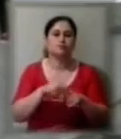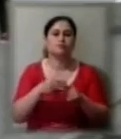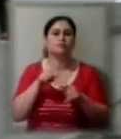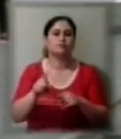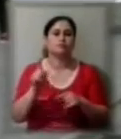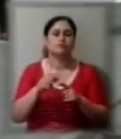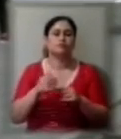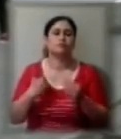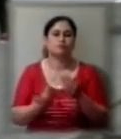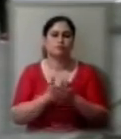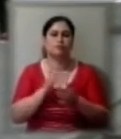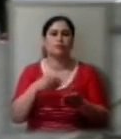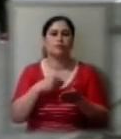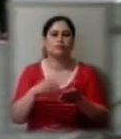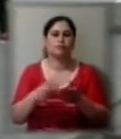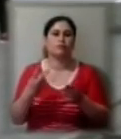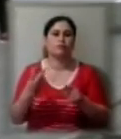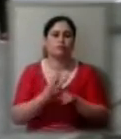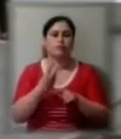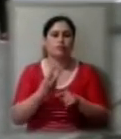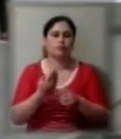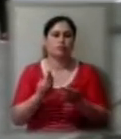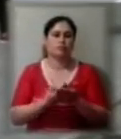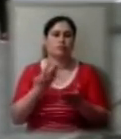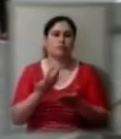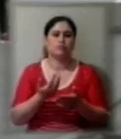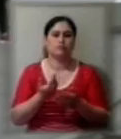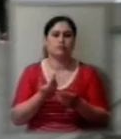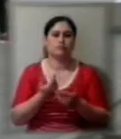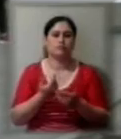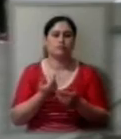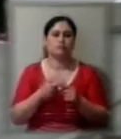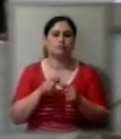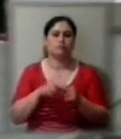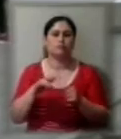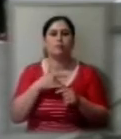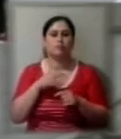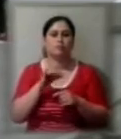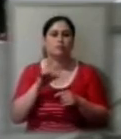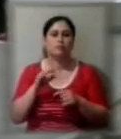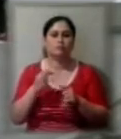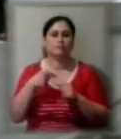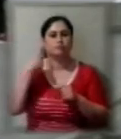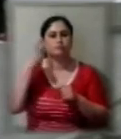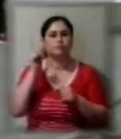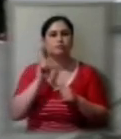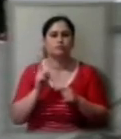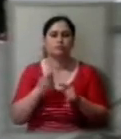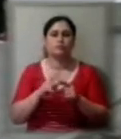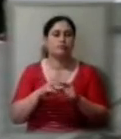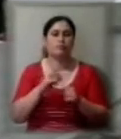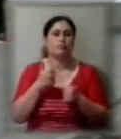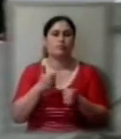купляти в два рази дорожче ці минеральні добрива. Я вважаю, що це ніяк не йде мова про те, щоб